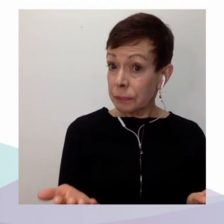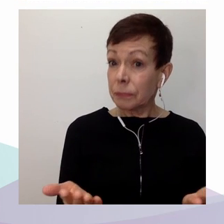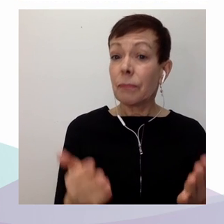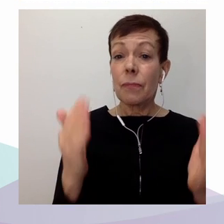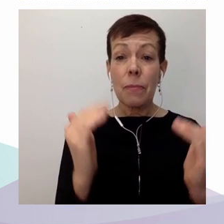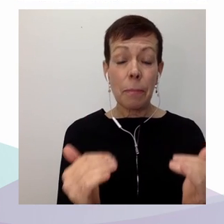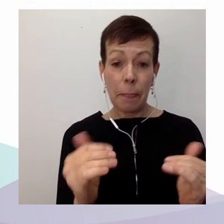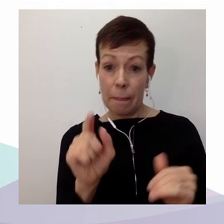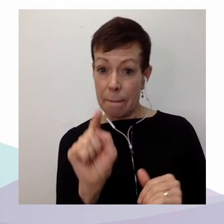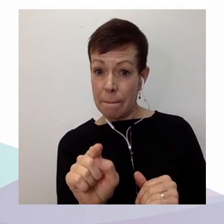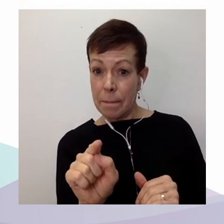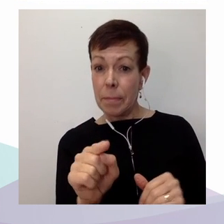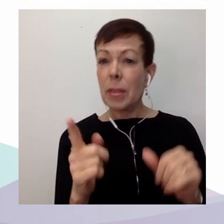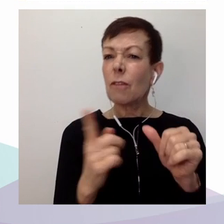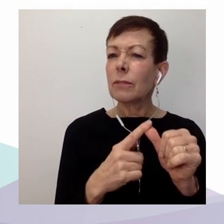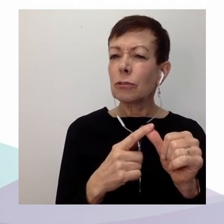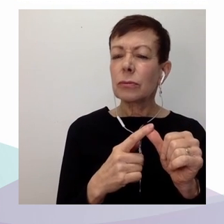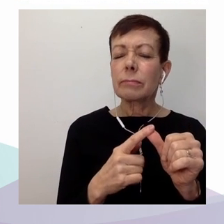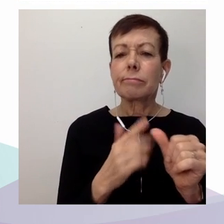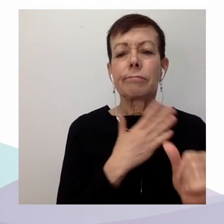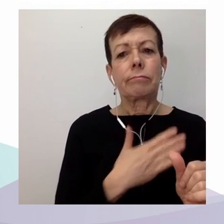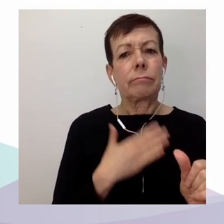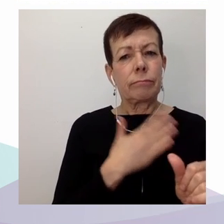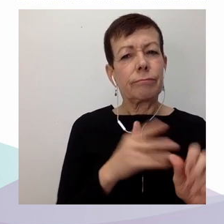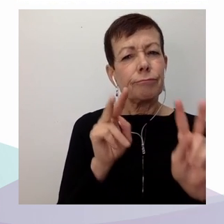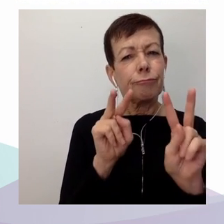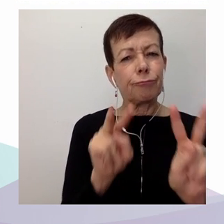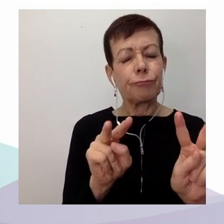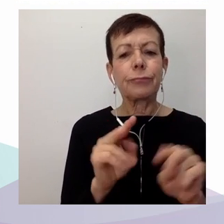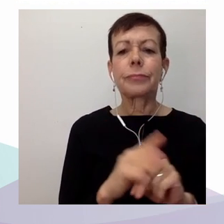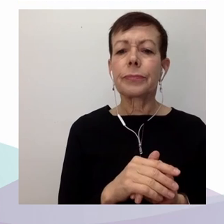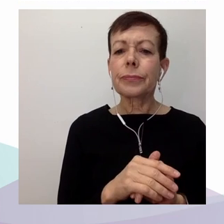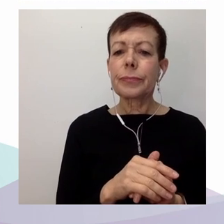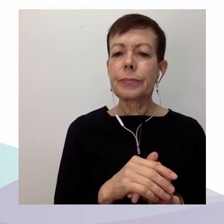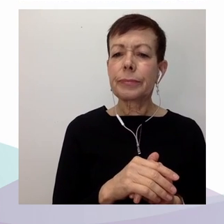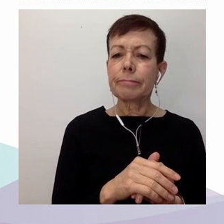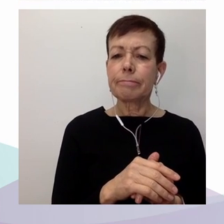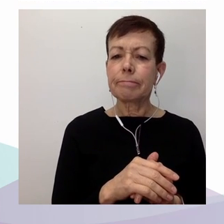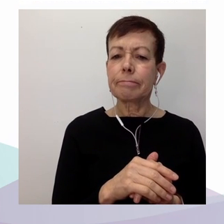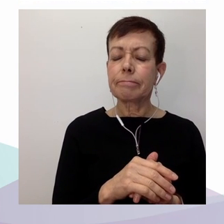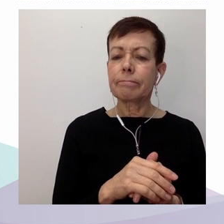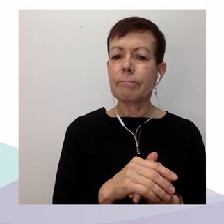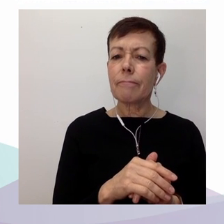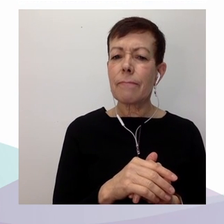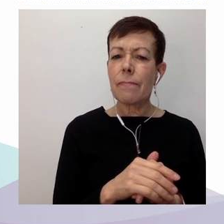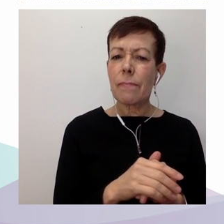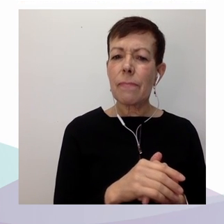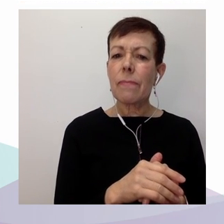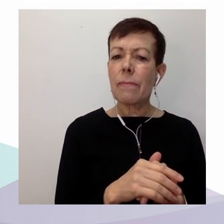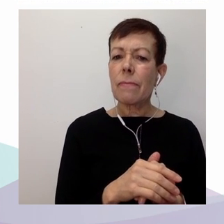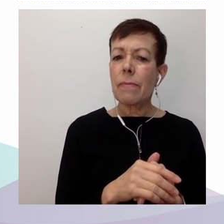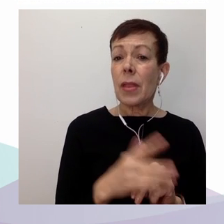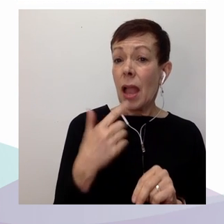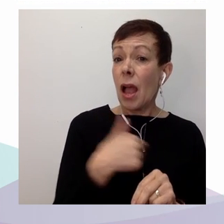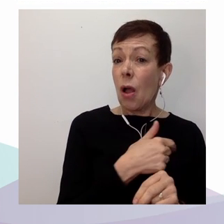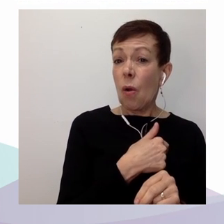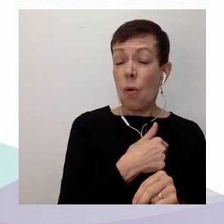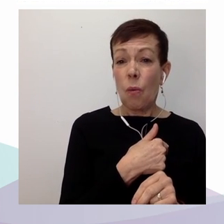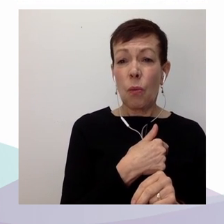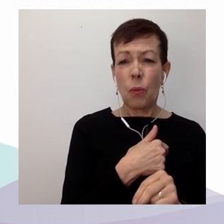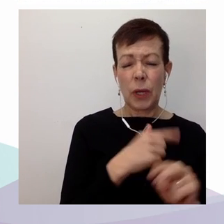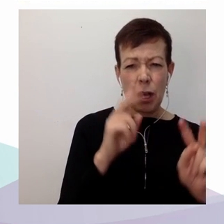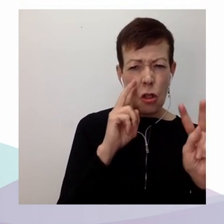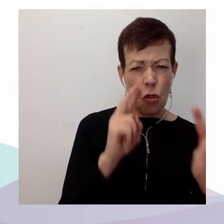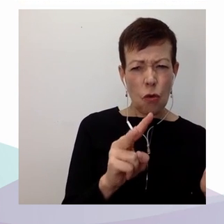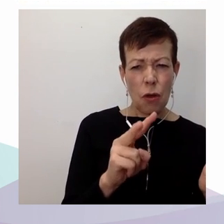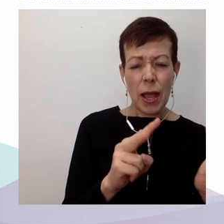sur les atteintes aux droits qui étaient présentes et qui demeurent d'ailleurs présentes aujourd'hui